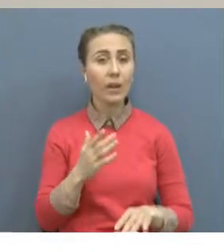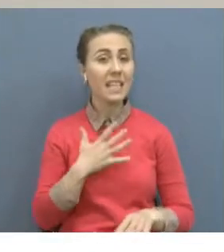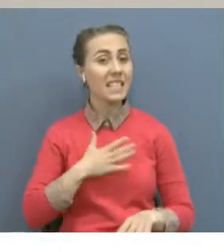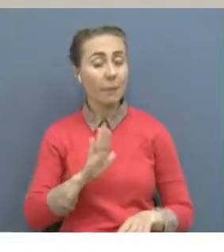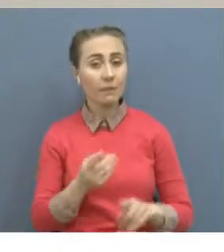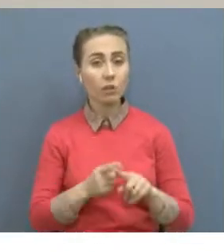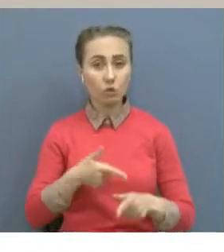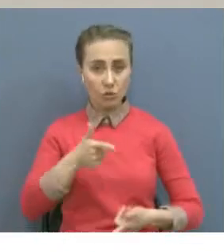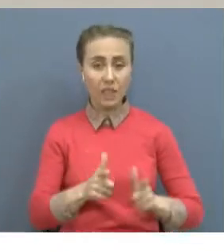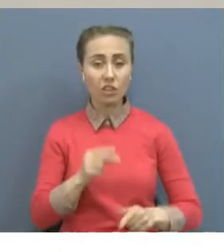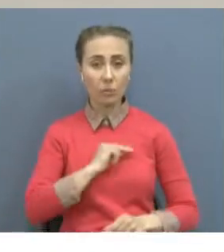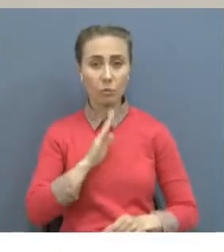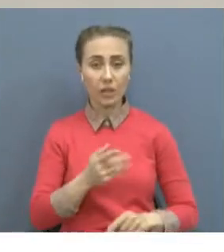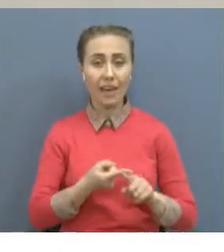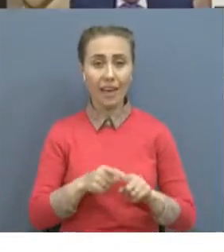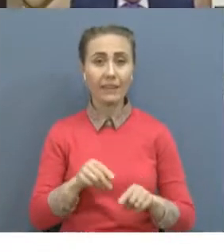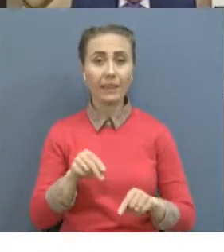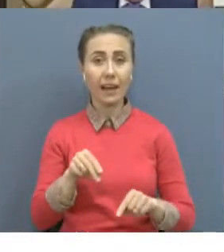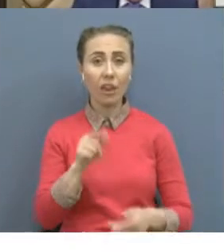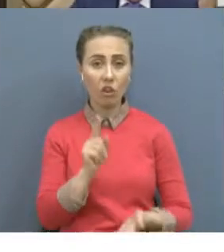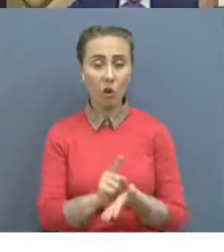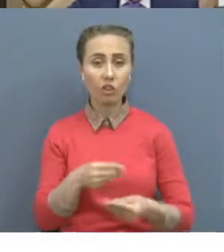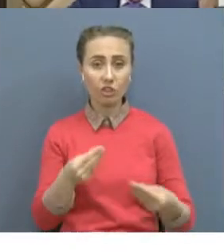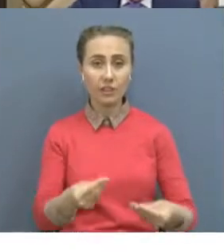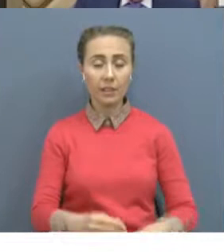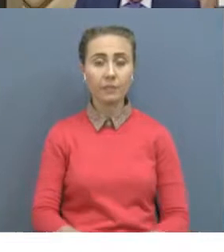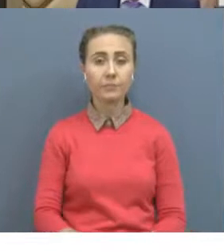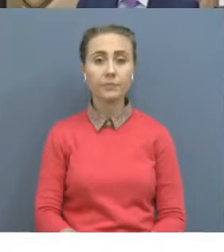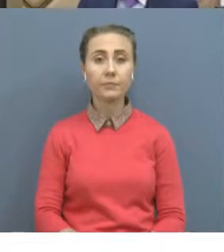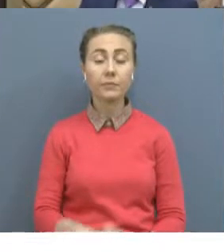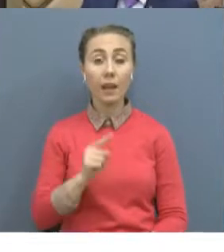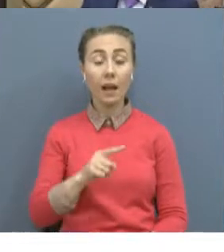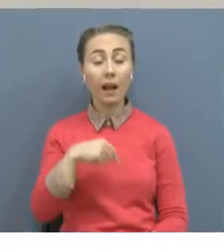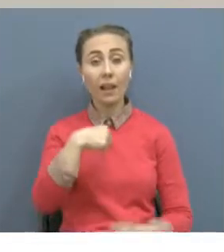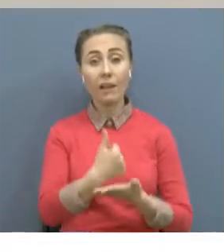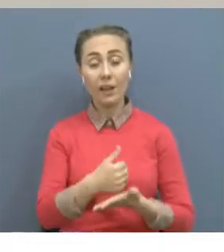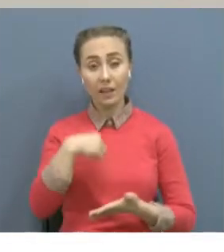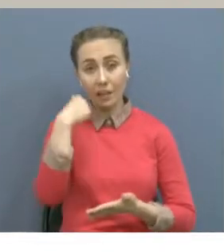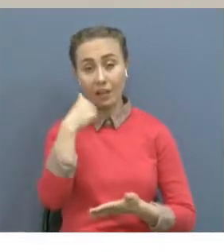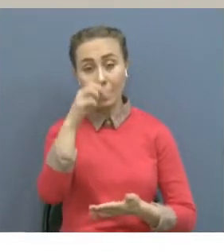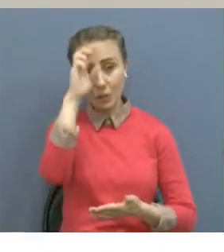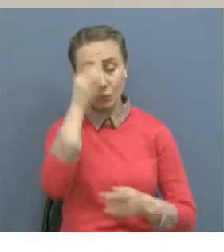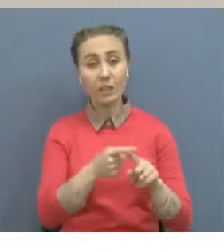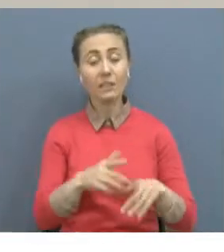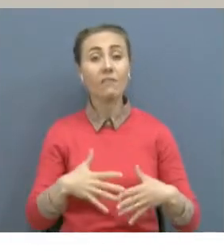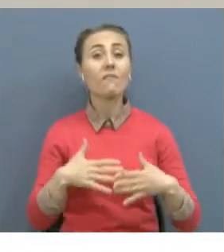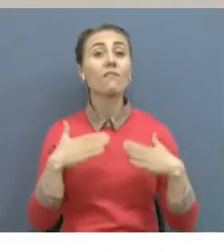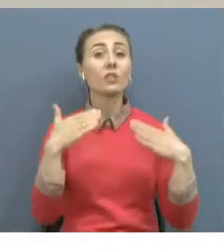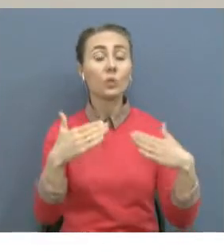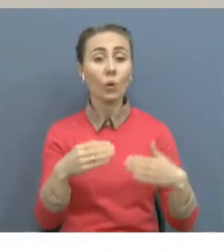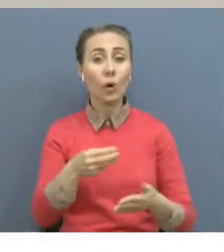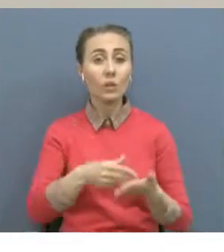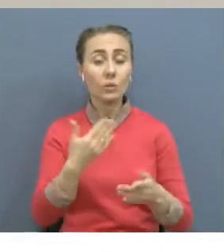Абруймен атқаратына көмәнім жоқ. Ал бұлтырдан бері жоғары палатаның түріғасы болған Дарихан Назарбаеваның қызметіне мемлекет басшысы